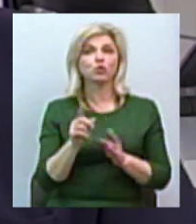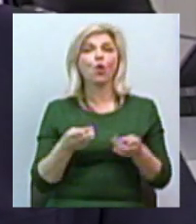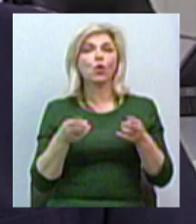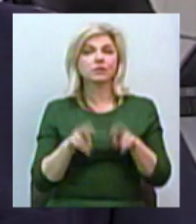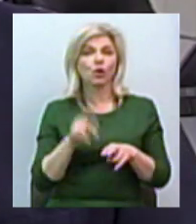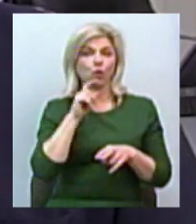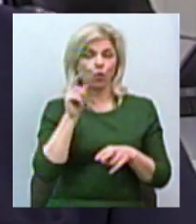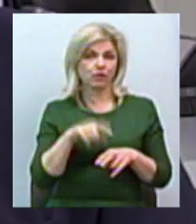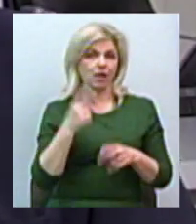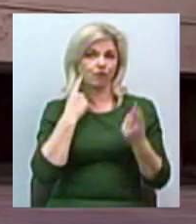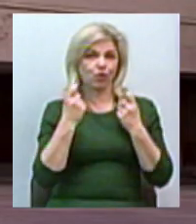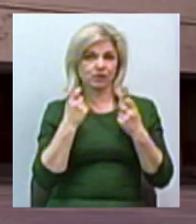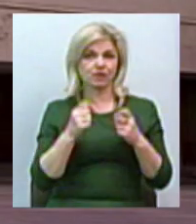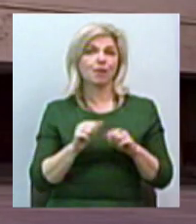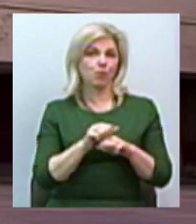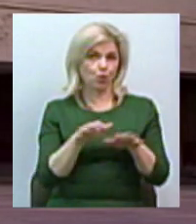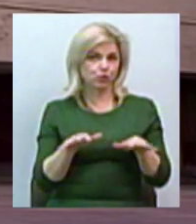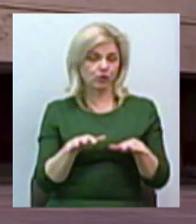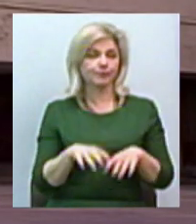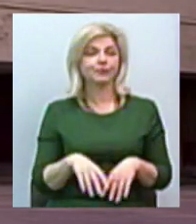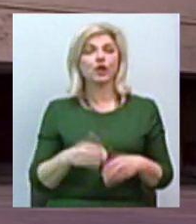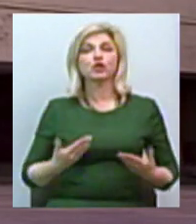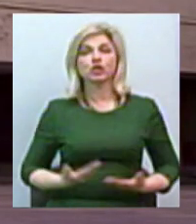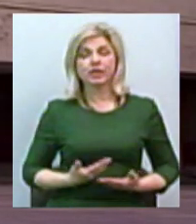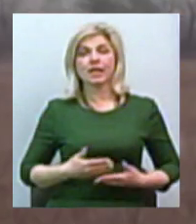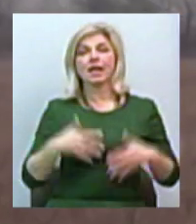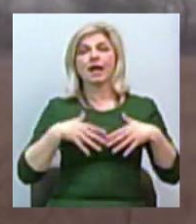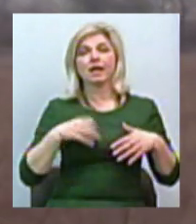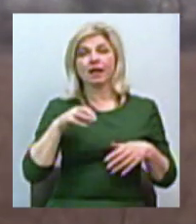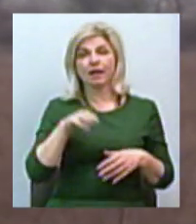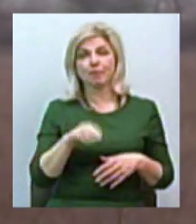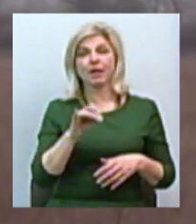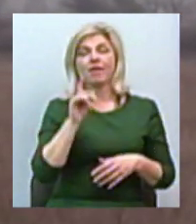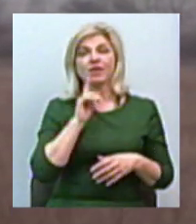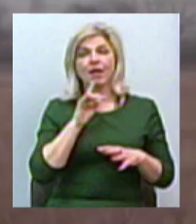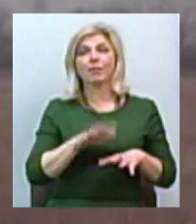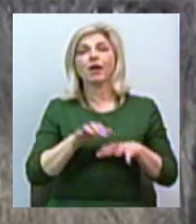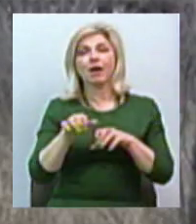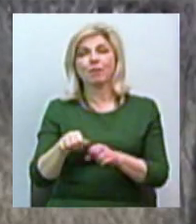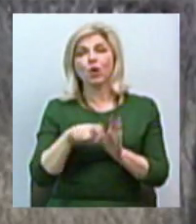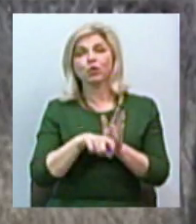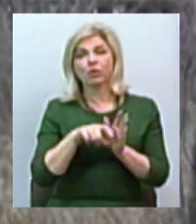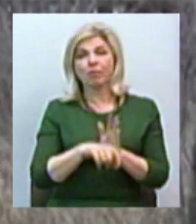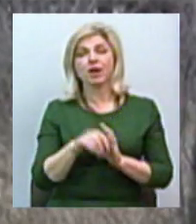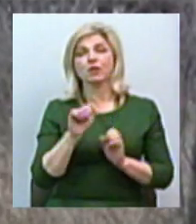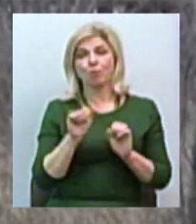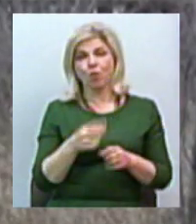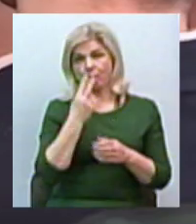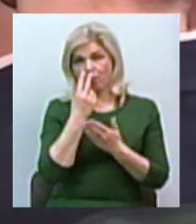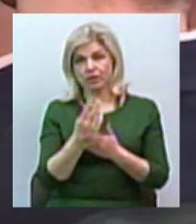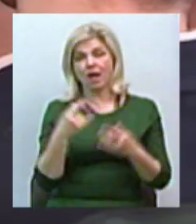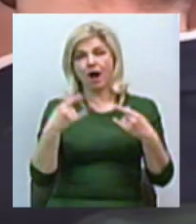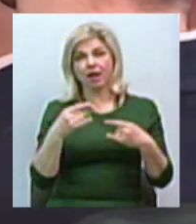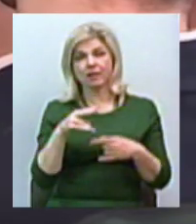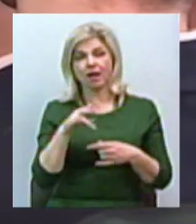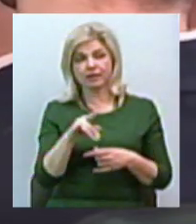в українському інформаційному просторі. Жителі анексованого Криму та тимчасово окупованих територій Донбасу зможуть дивитися закодовані канали, каже